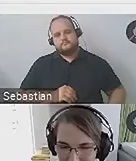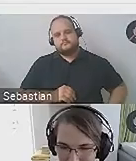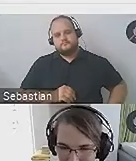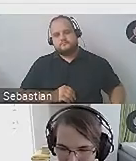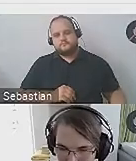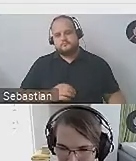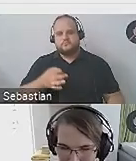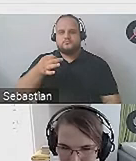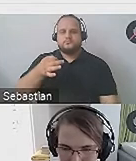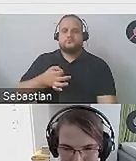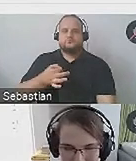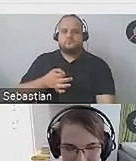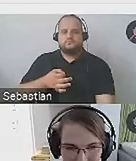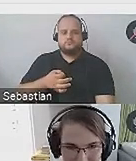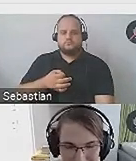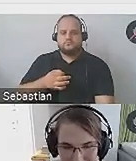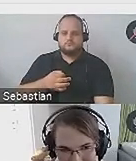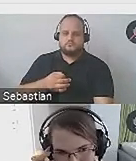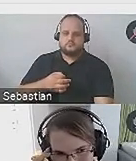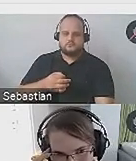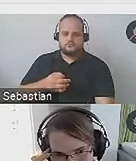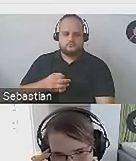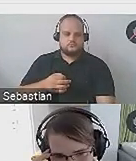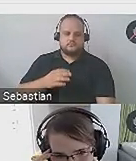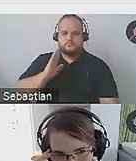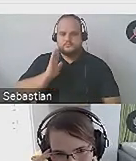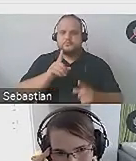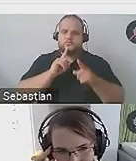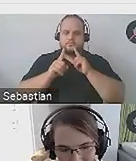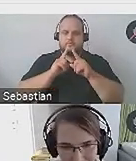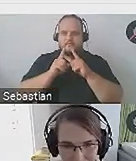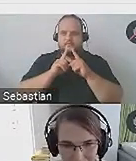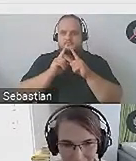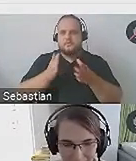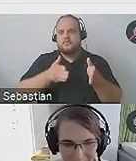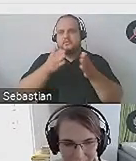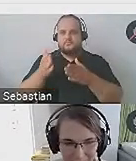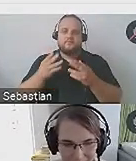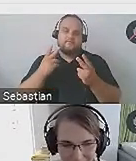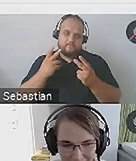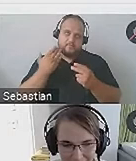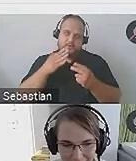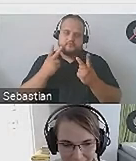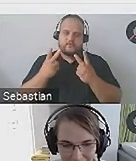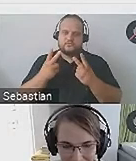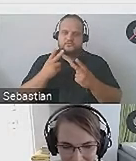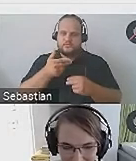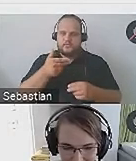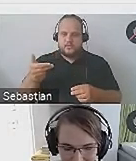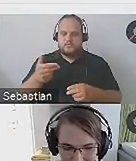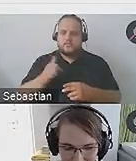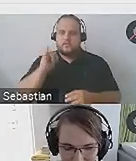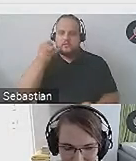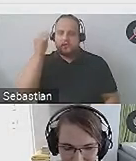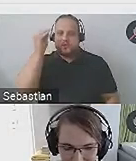Dziś będziemy rozmawiać na kolejny ważny temat, czyli jak uczyć